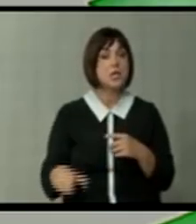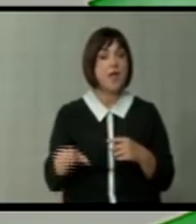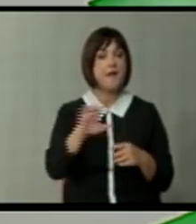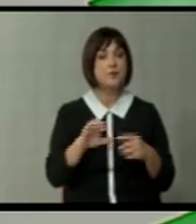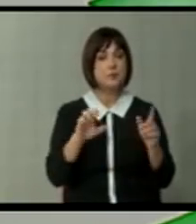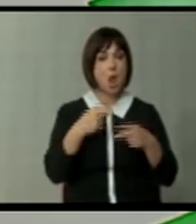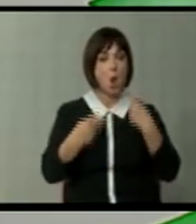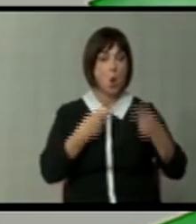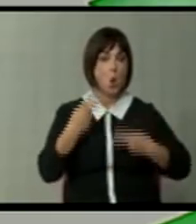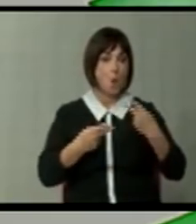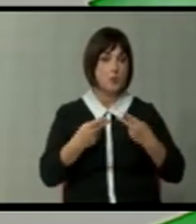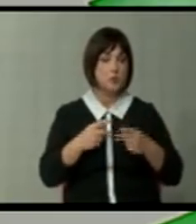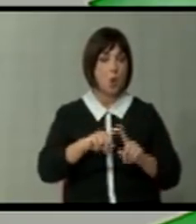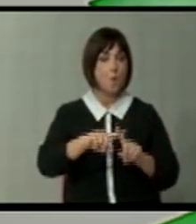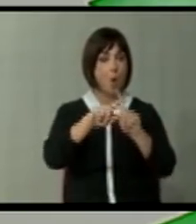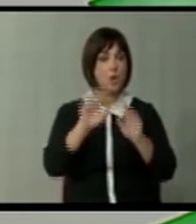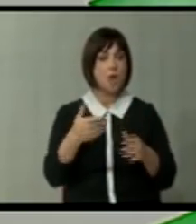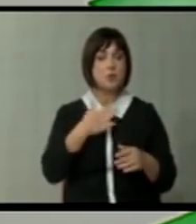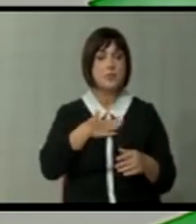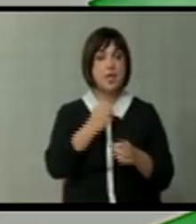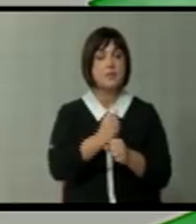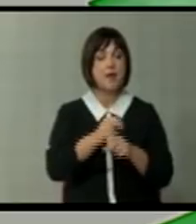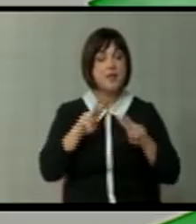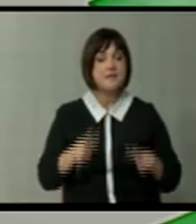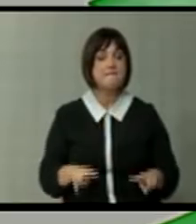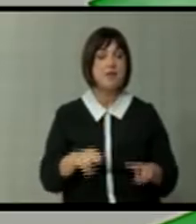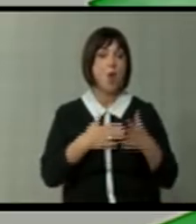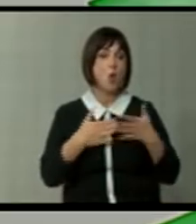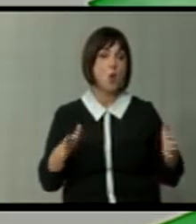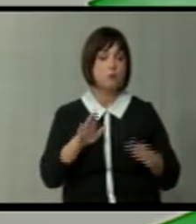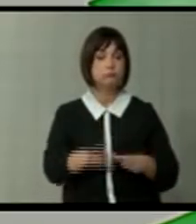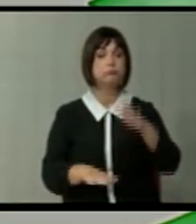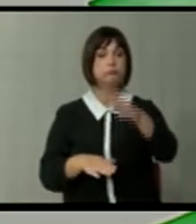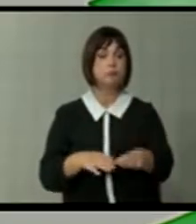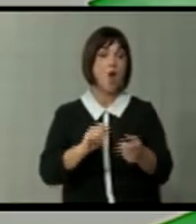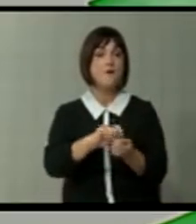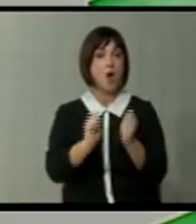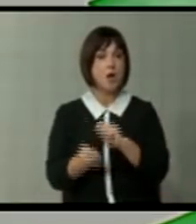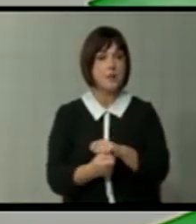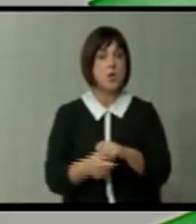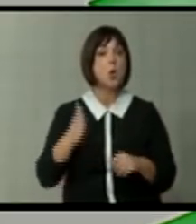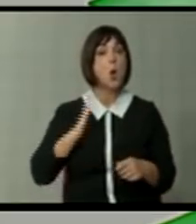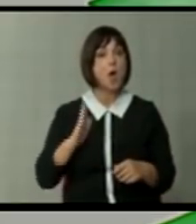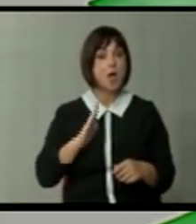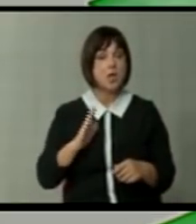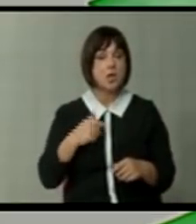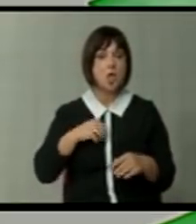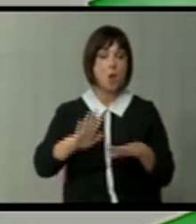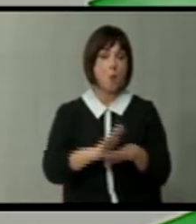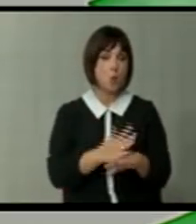Европската комисија многу по-позитивна, ако ние направяхме на вистина голем исчекор во реформите. Меѓутоа, граѓаните ќе